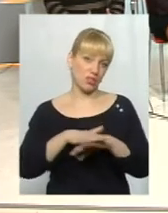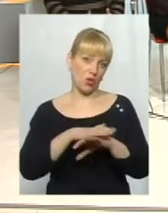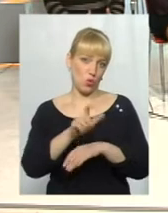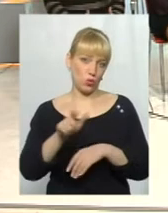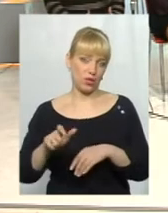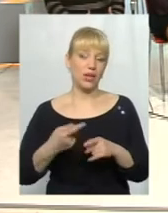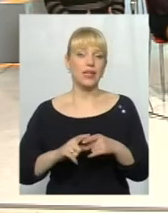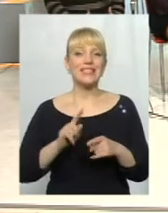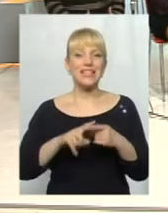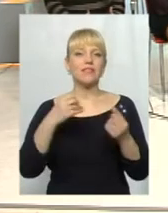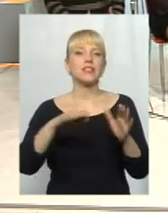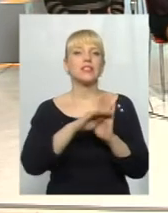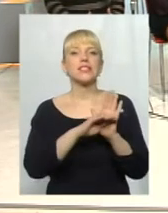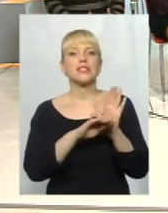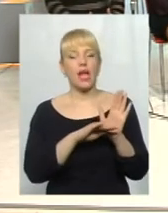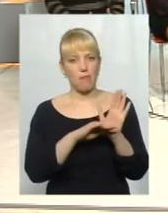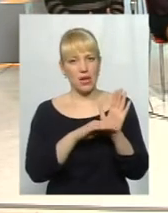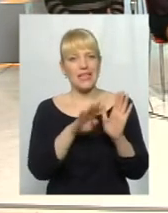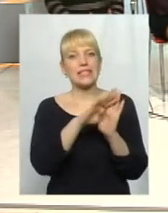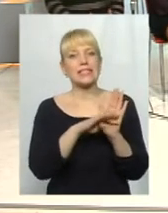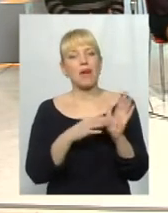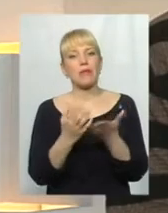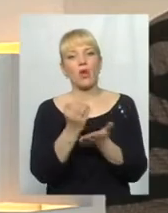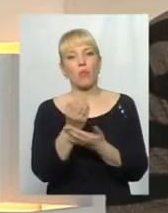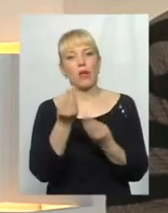така система заробляння грошей.